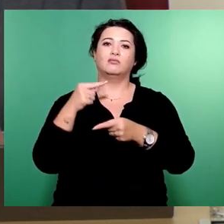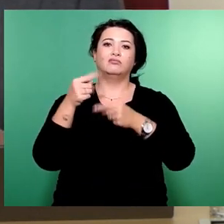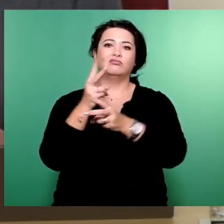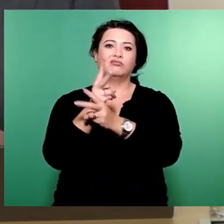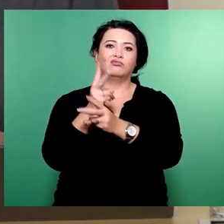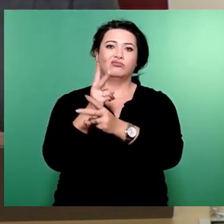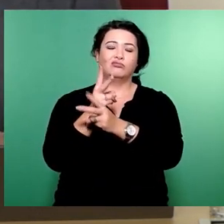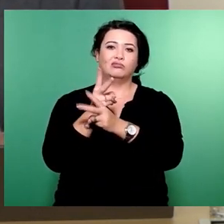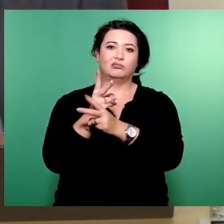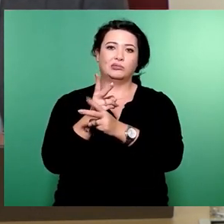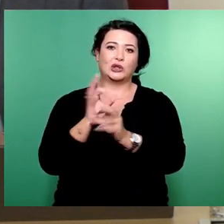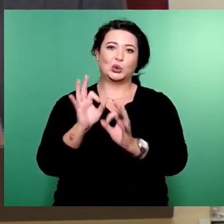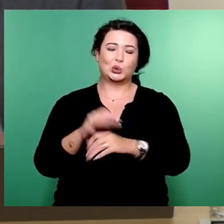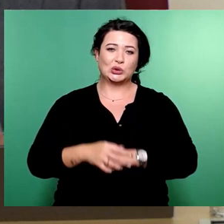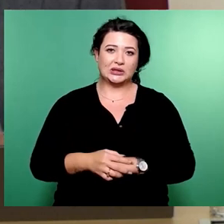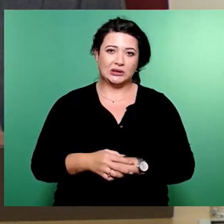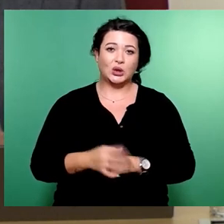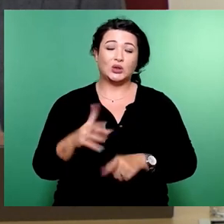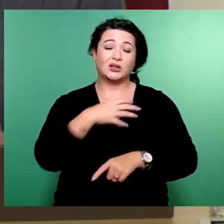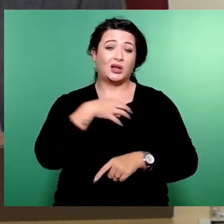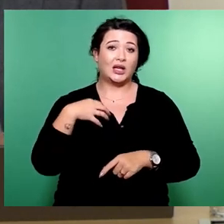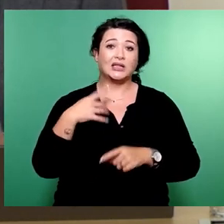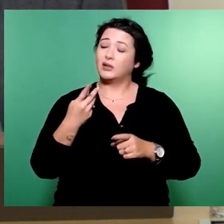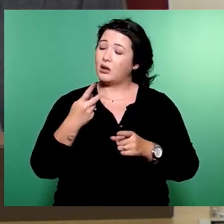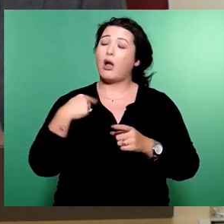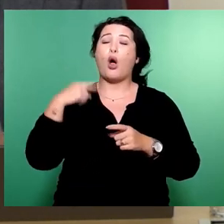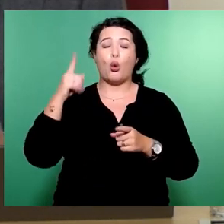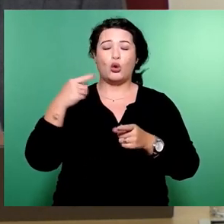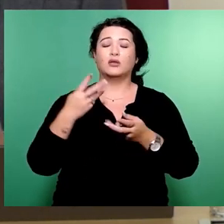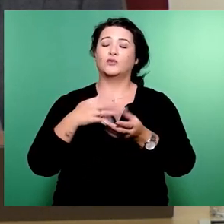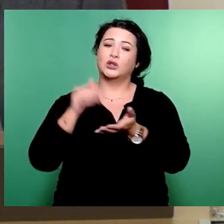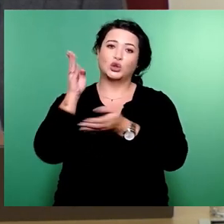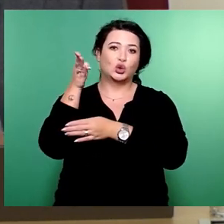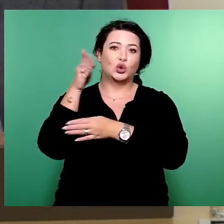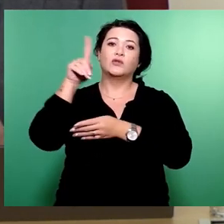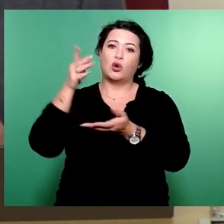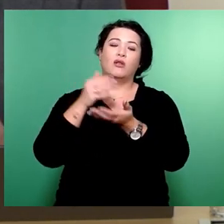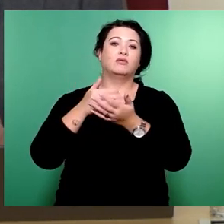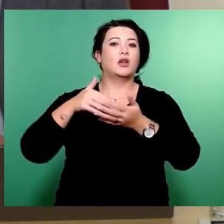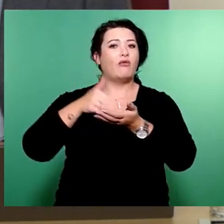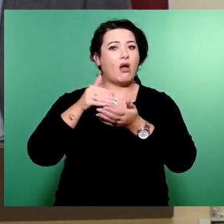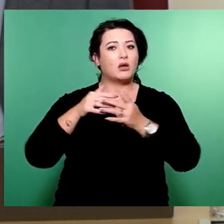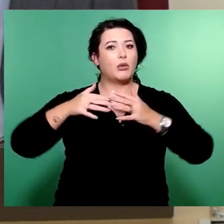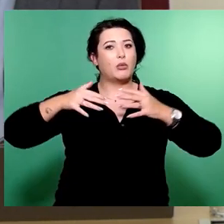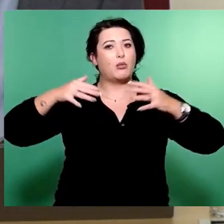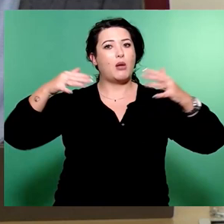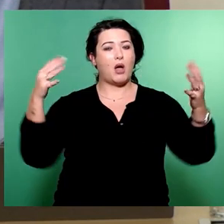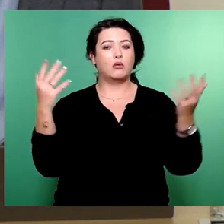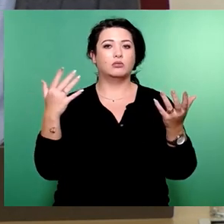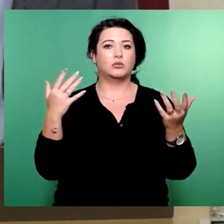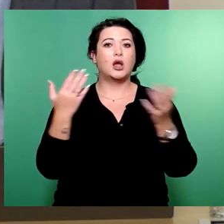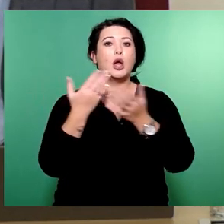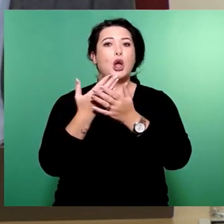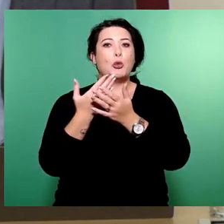Dresden auch in dieser Hinsicht weiter wachsen wird. Man nehme nur die milliardenschwere Ausbauentscheidung von Infineon.